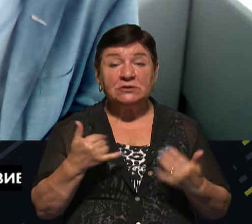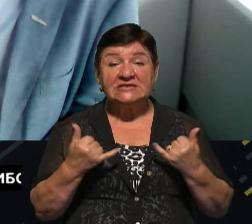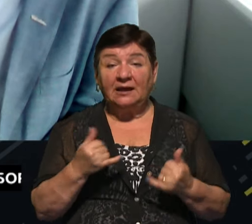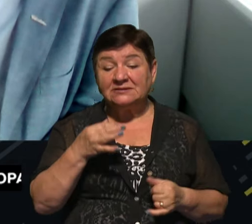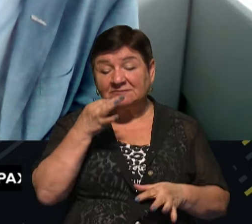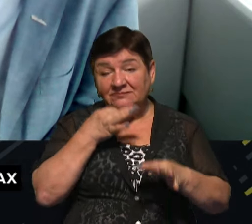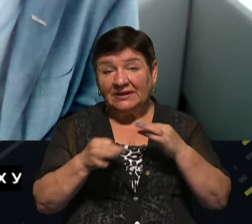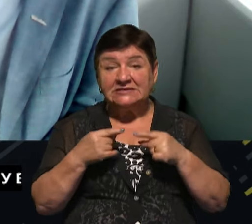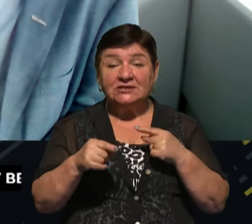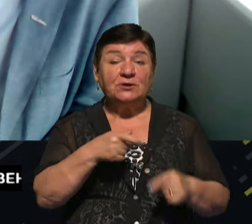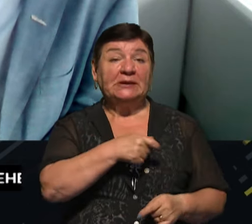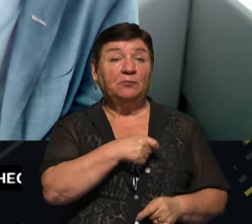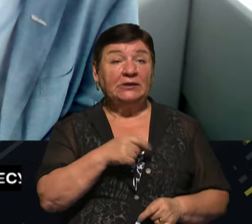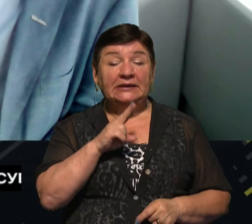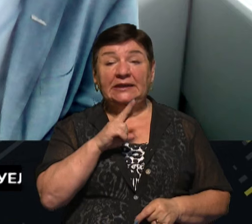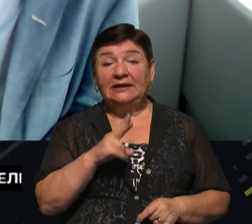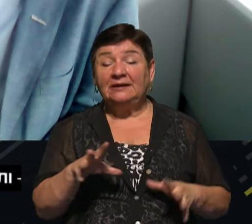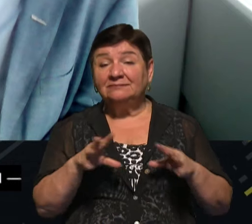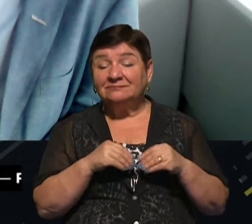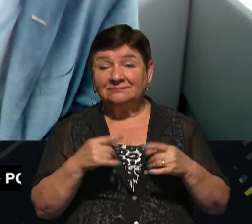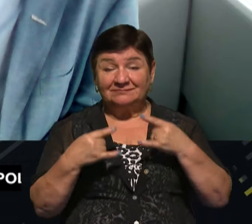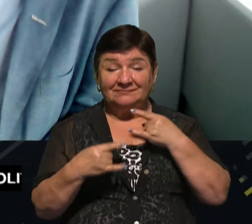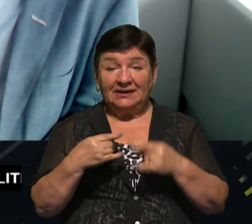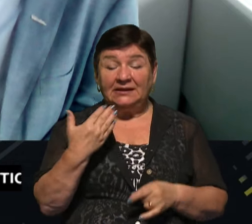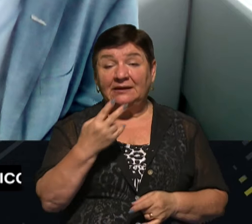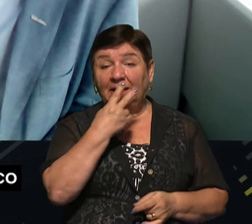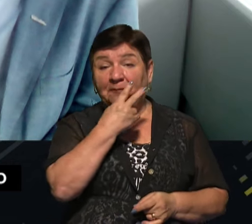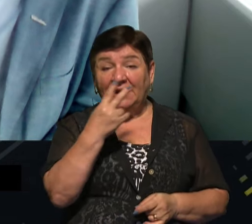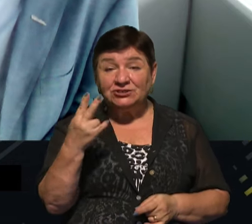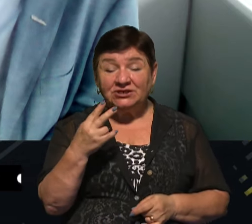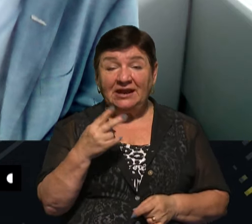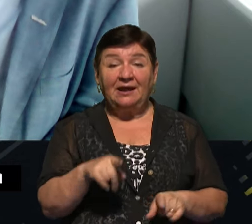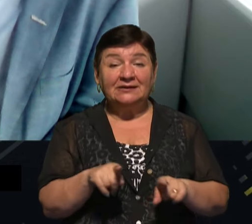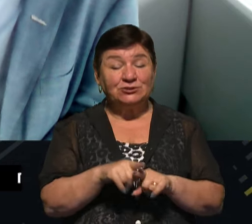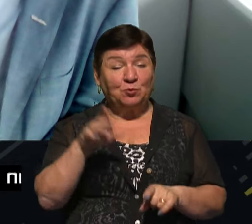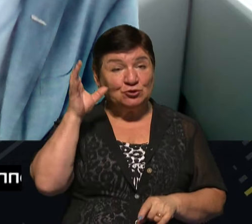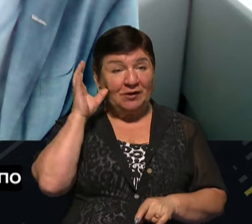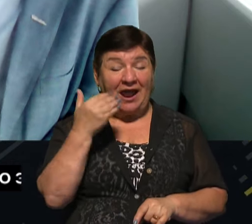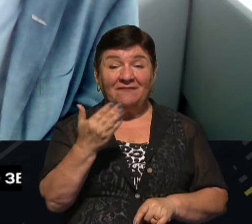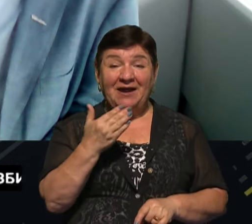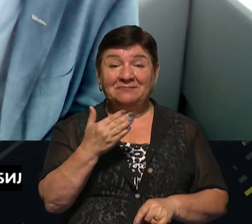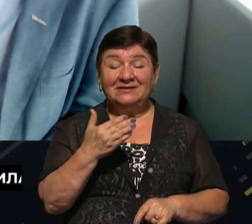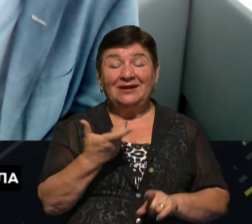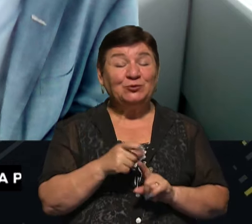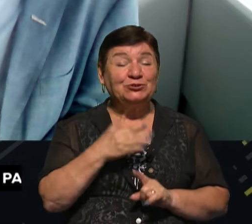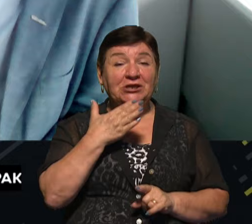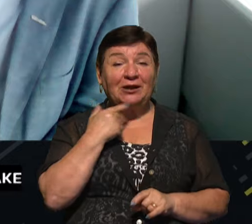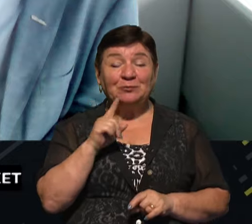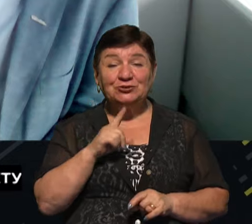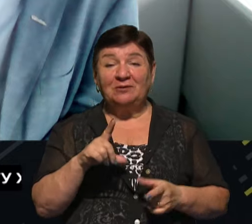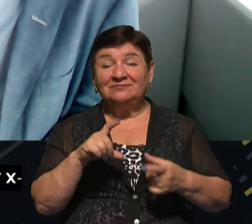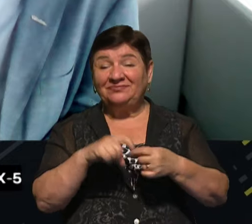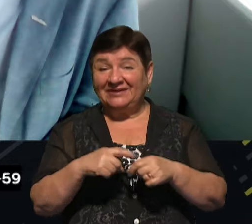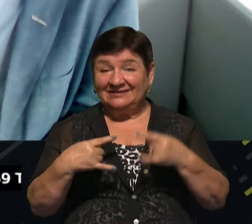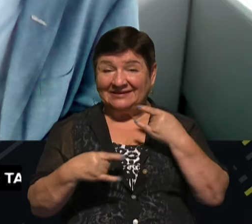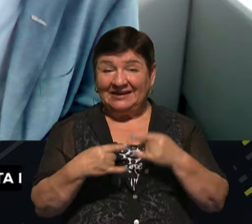радитися і з іншими депутатами, які доєднаються до нашого ефіру. Їхнє бачення теж послухаємо. А вам, пане Романе, дуже дякую за те, що доєдналися